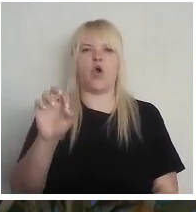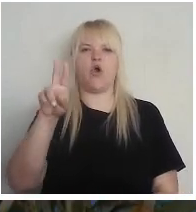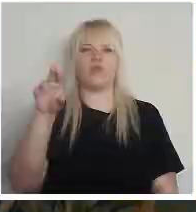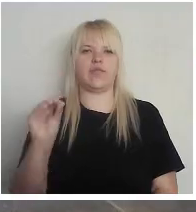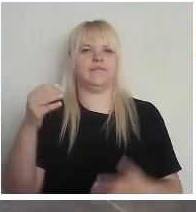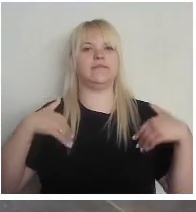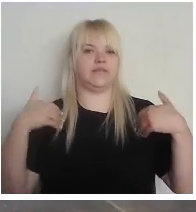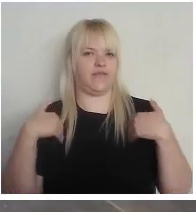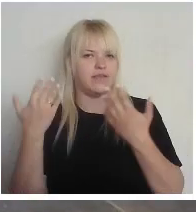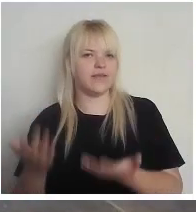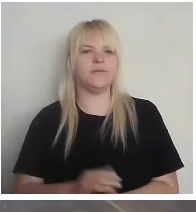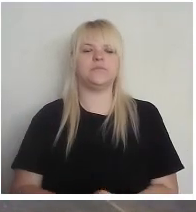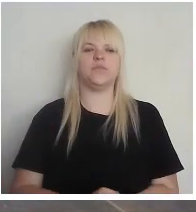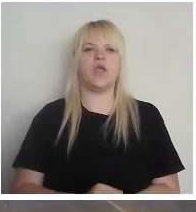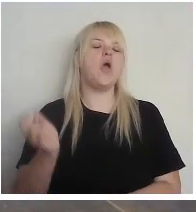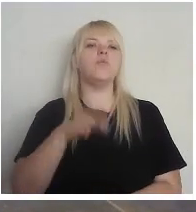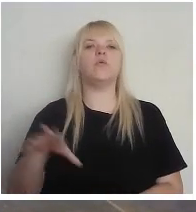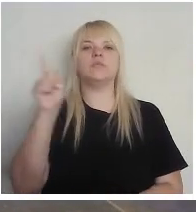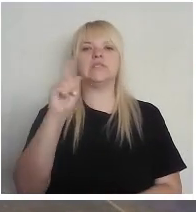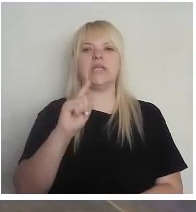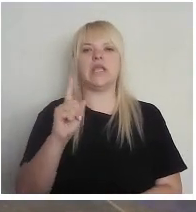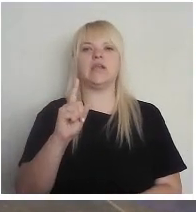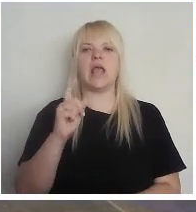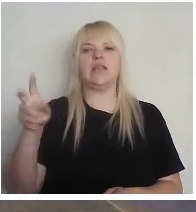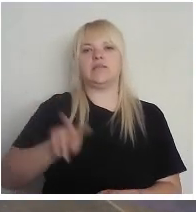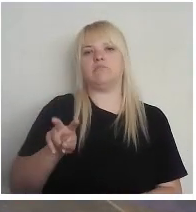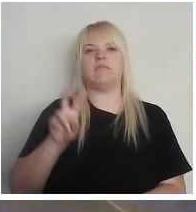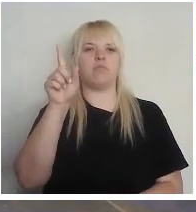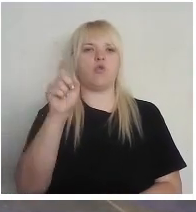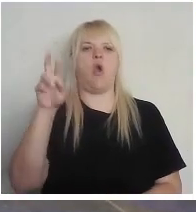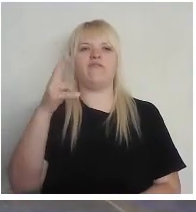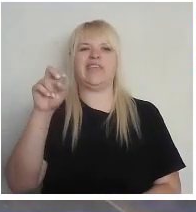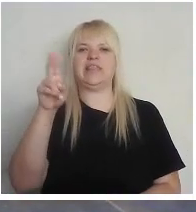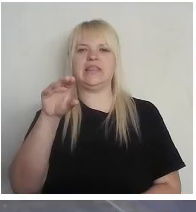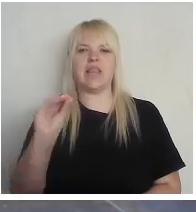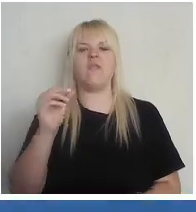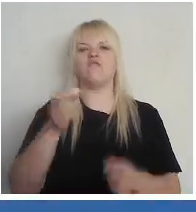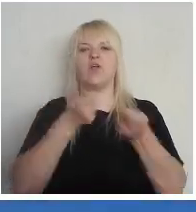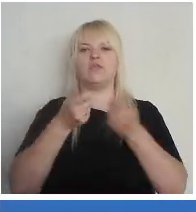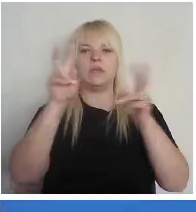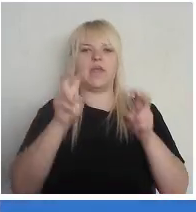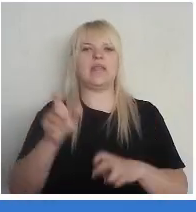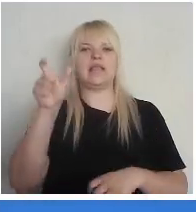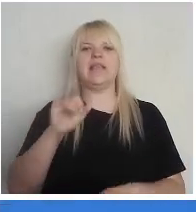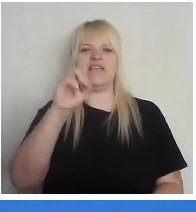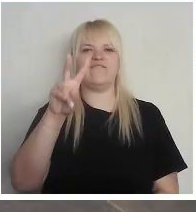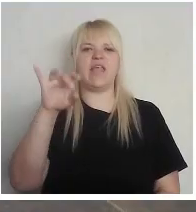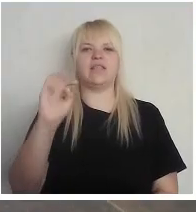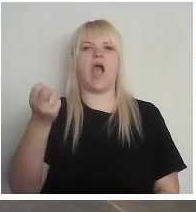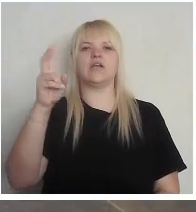Mums ir providas direktori un vadošā pētniece, Iveta Kažoka. Sveiki.